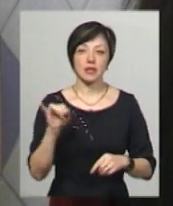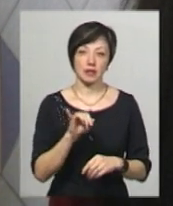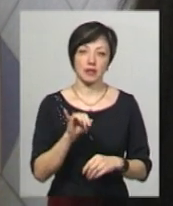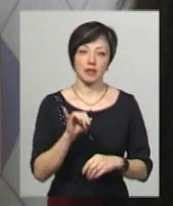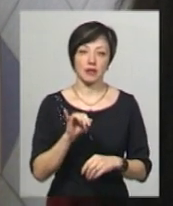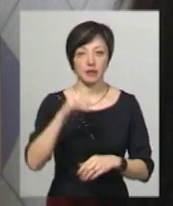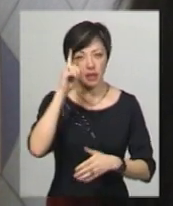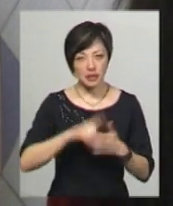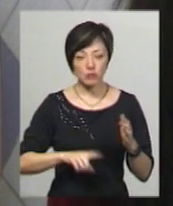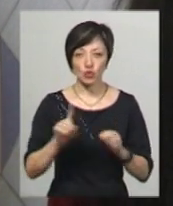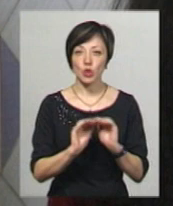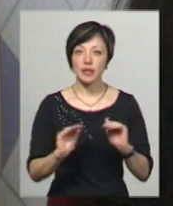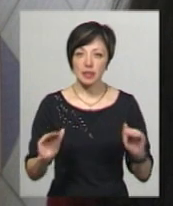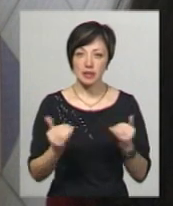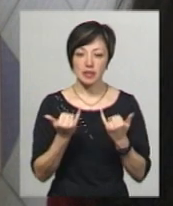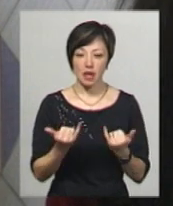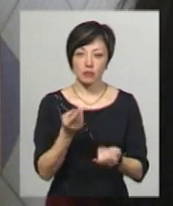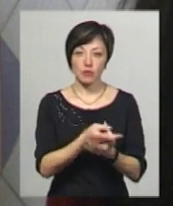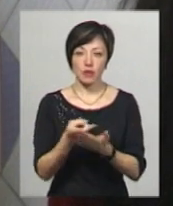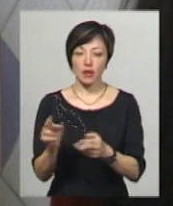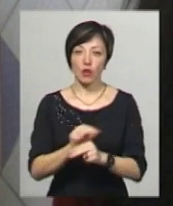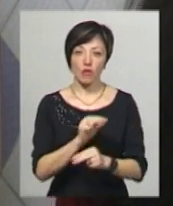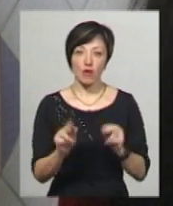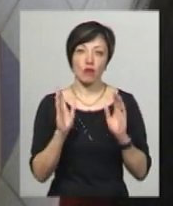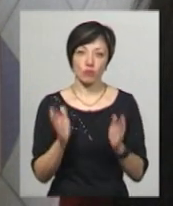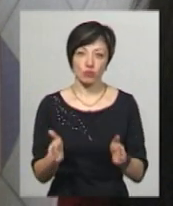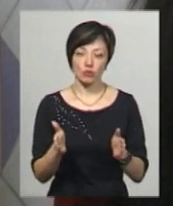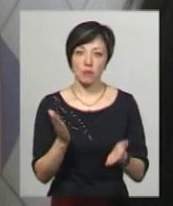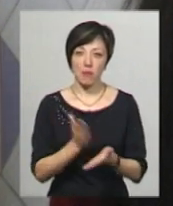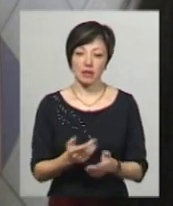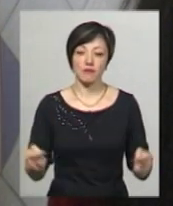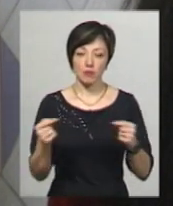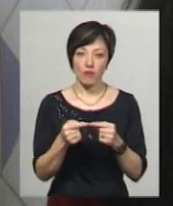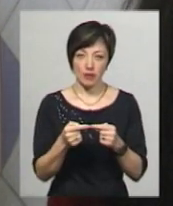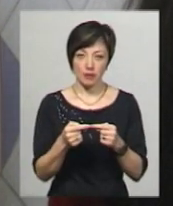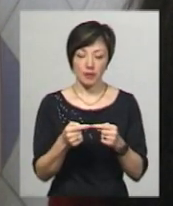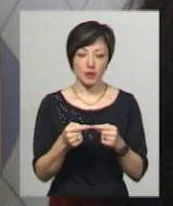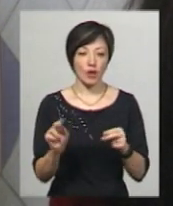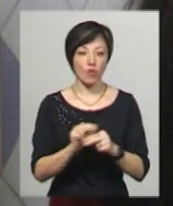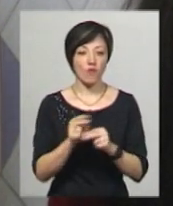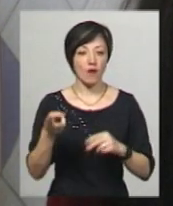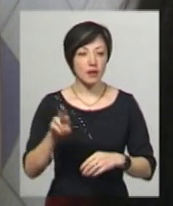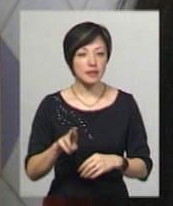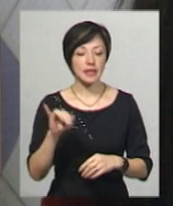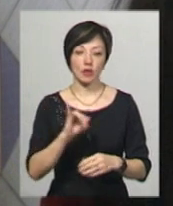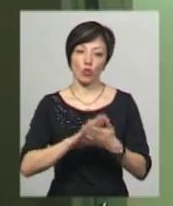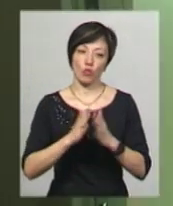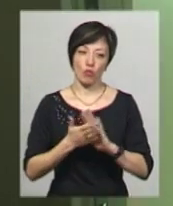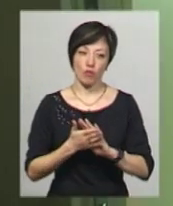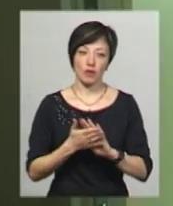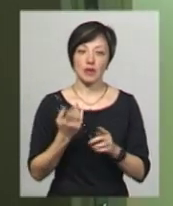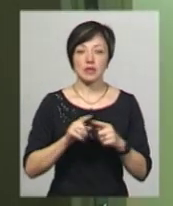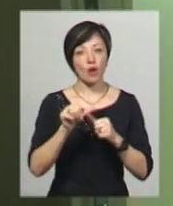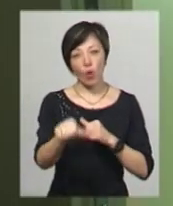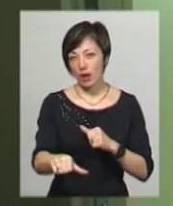надіємося, що дітки, які зараз перебувають на лікуванні, будуть мати відповідне лікування і умови. Це